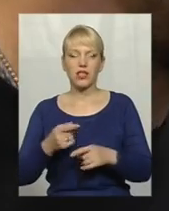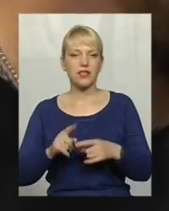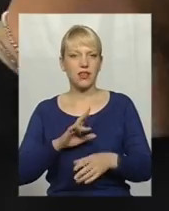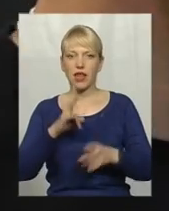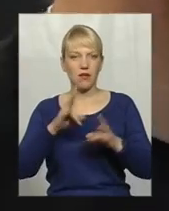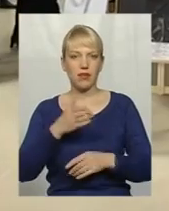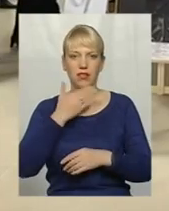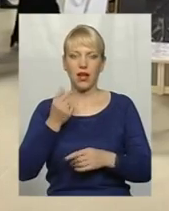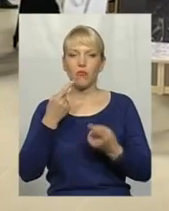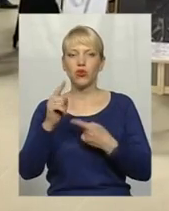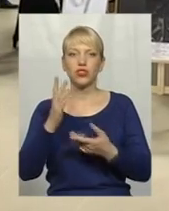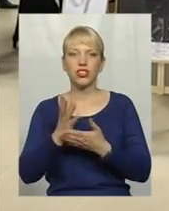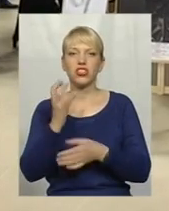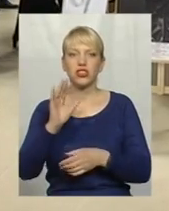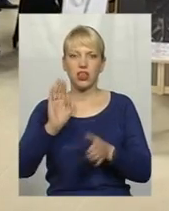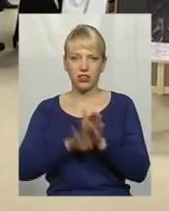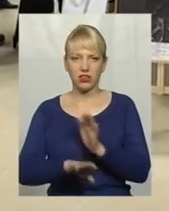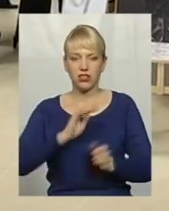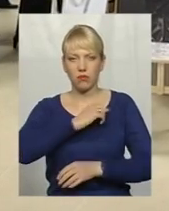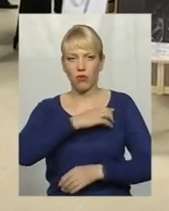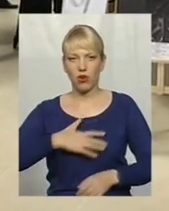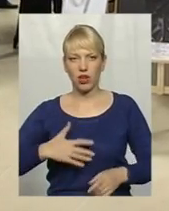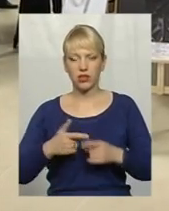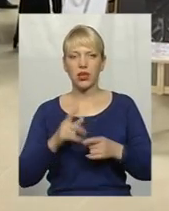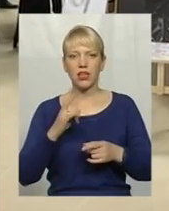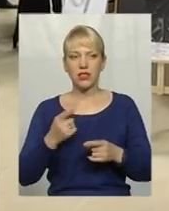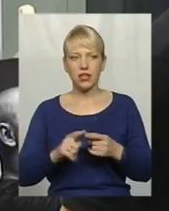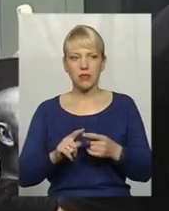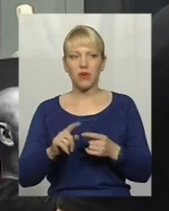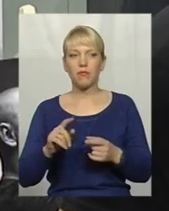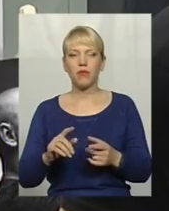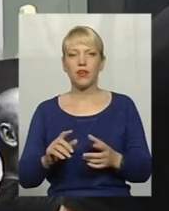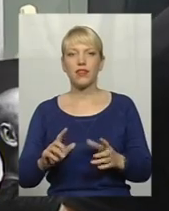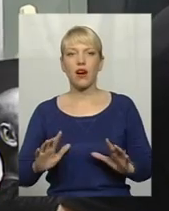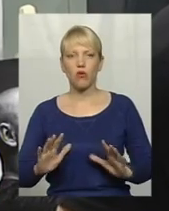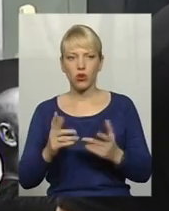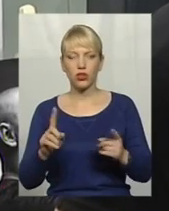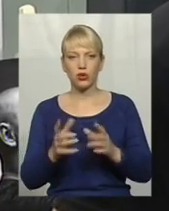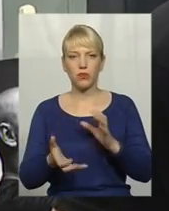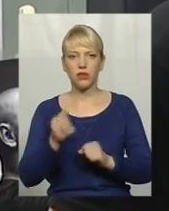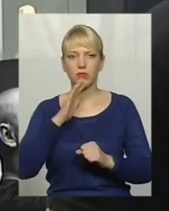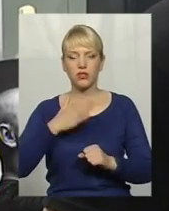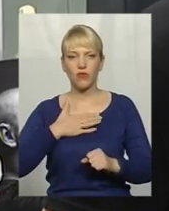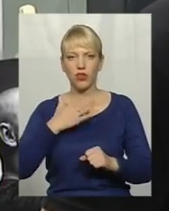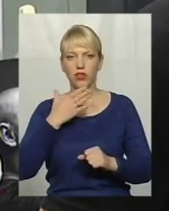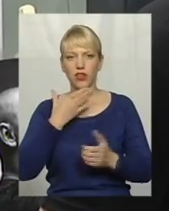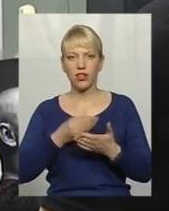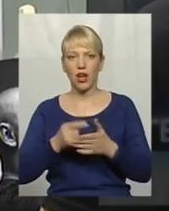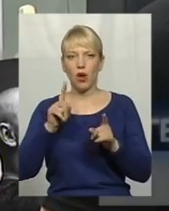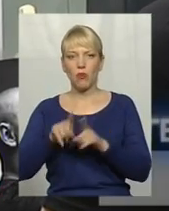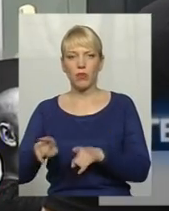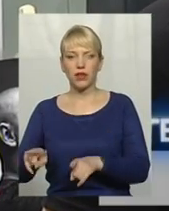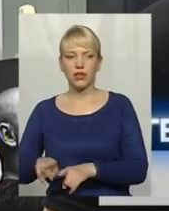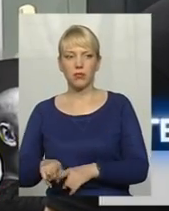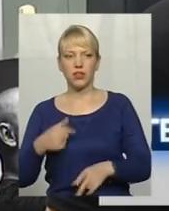серйозніші. Для нього участь у проєкті – ще одна нагода підтримати побратимів. Я не маю права внувати. Якщо я, допустим, считаю, що